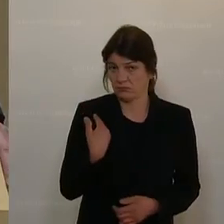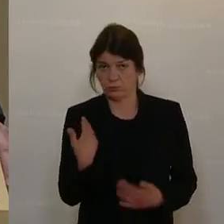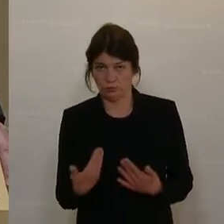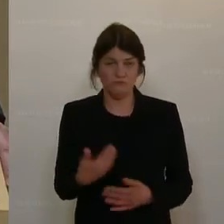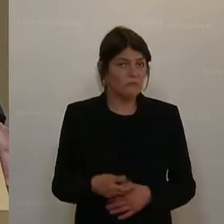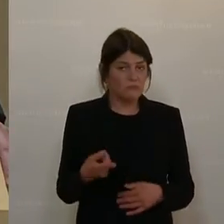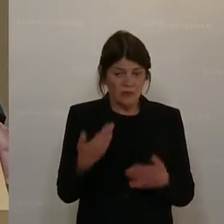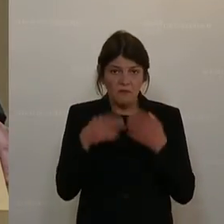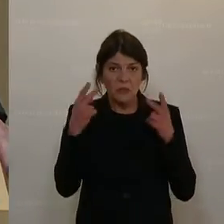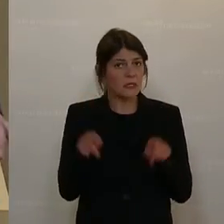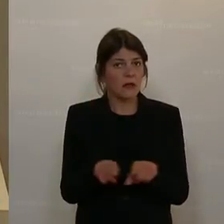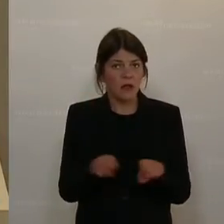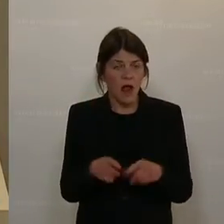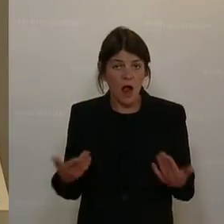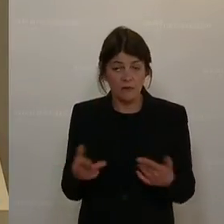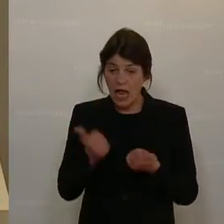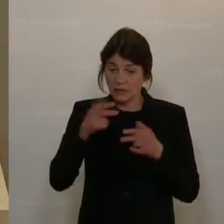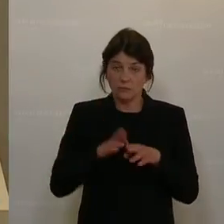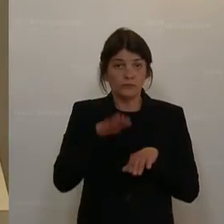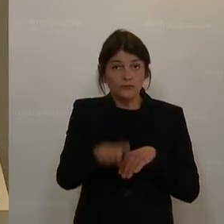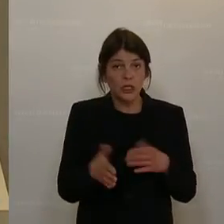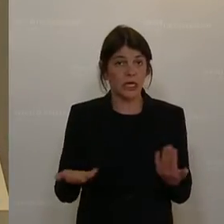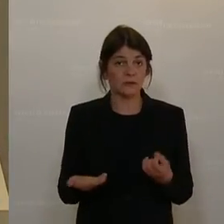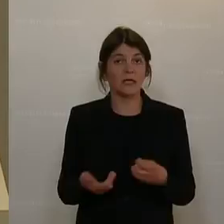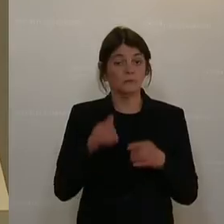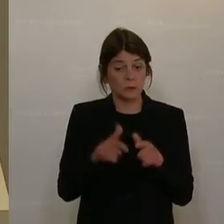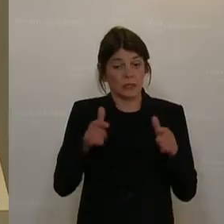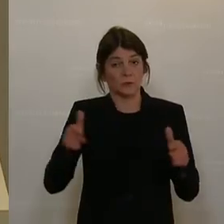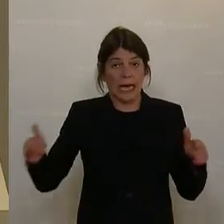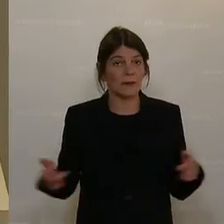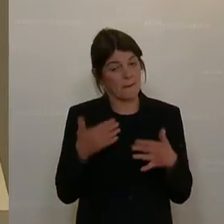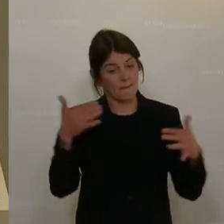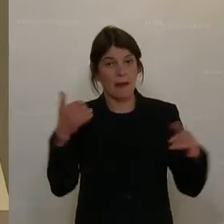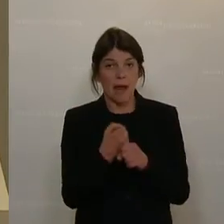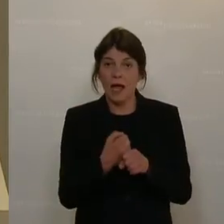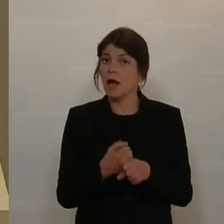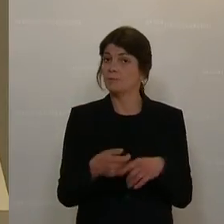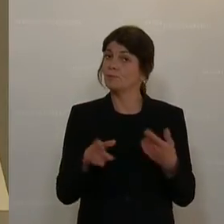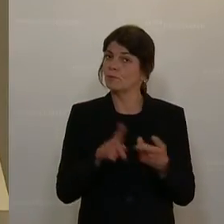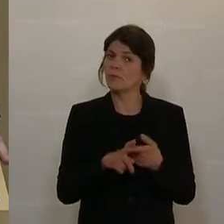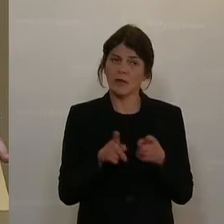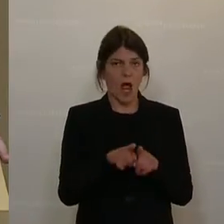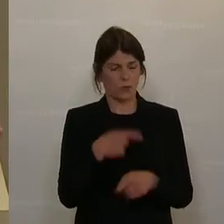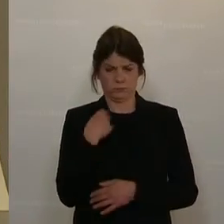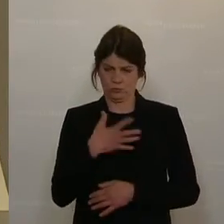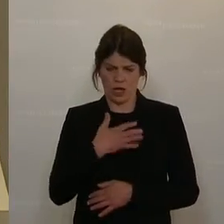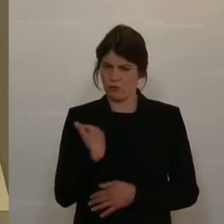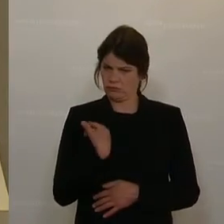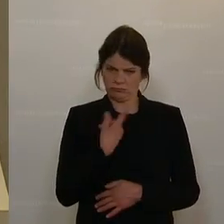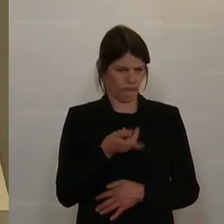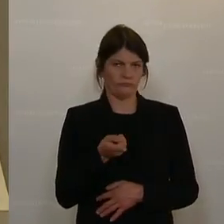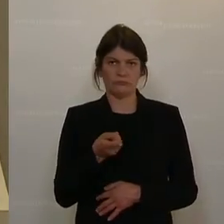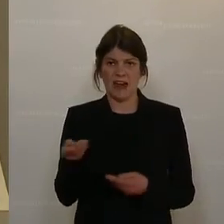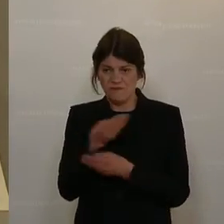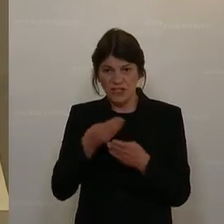ganz, ganz wichtig wäre, aber es ist ein erster richtiger Schritt, das ist auszuweiten und was mich also ein bisschen überrascht ist, die